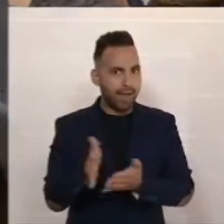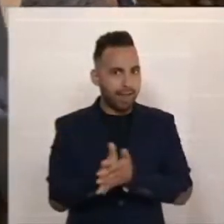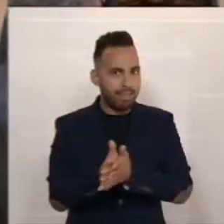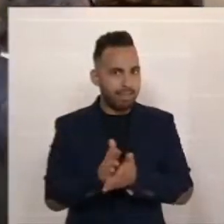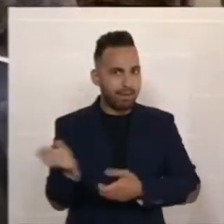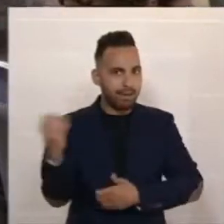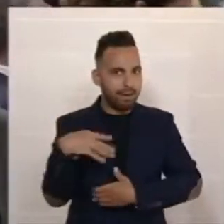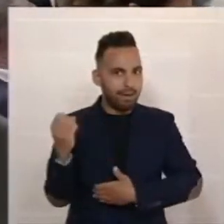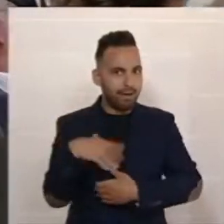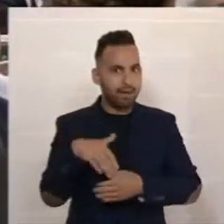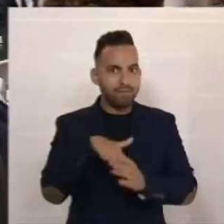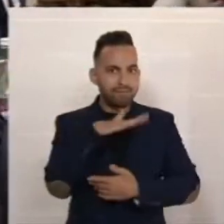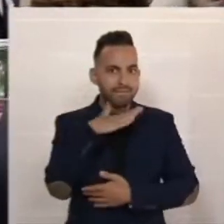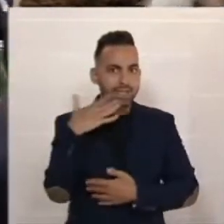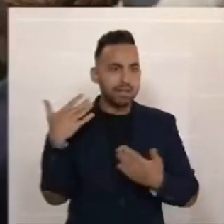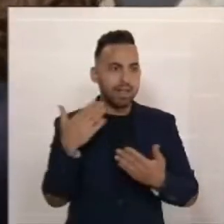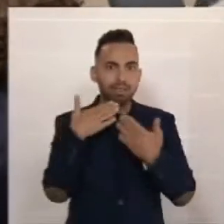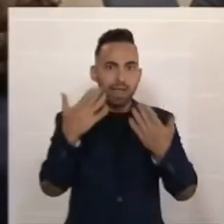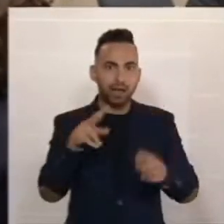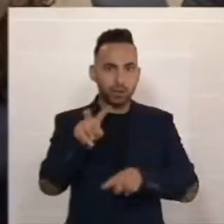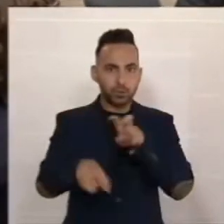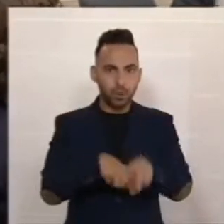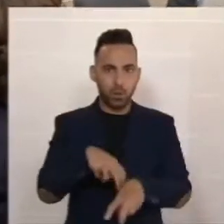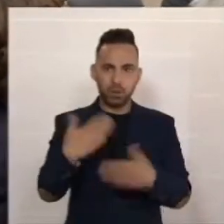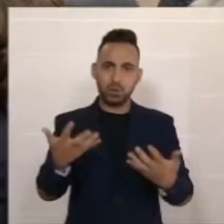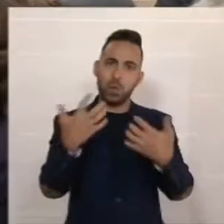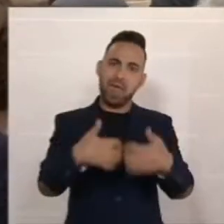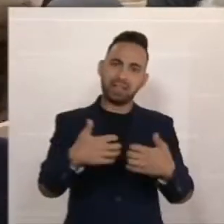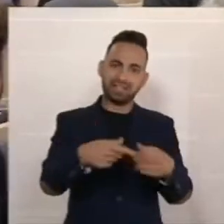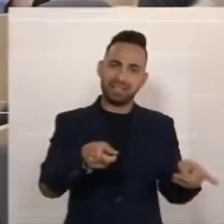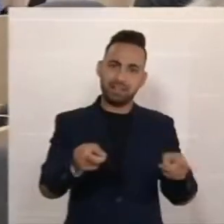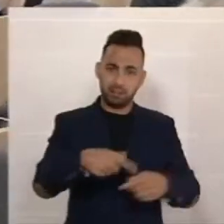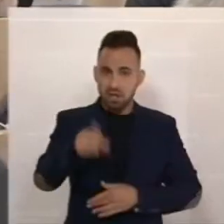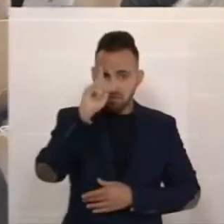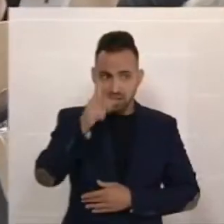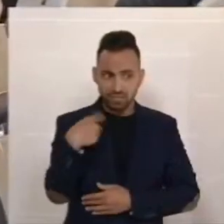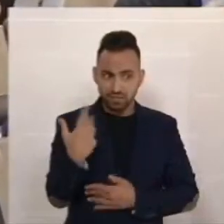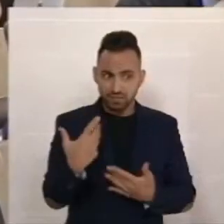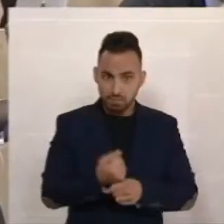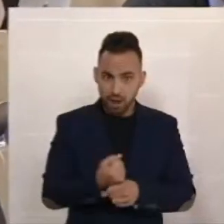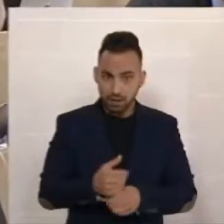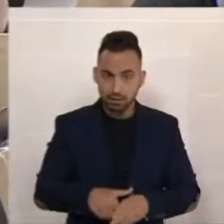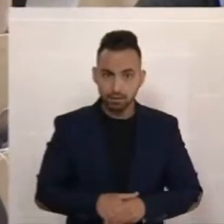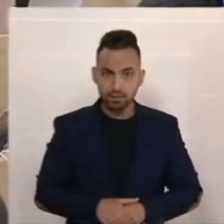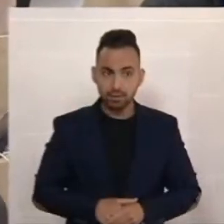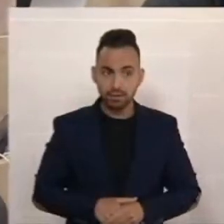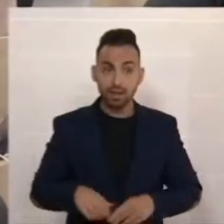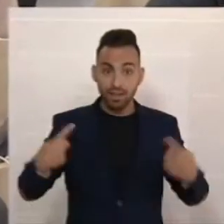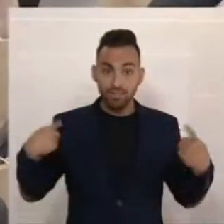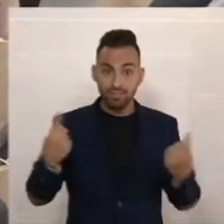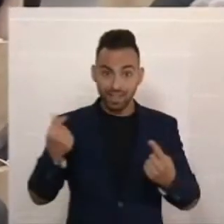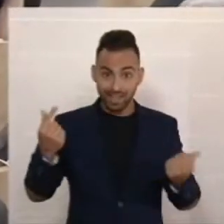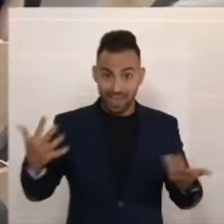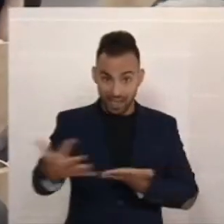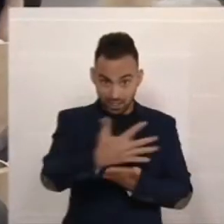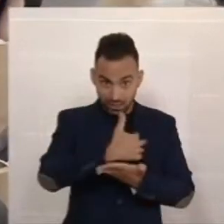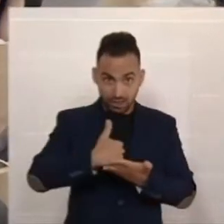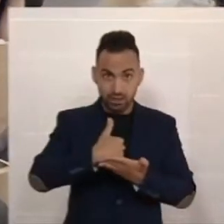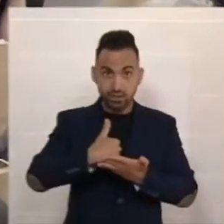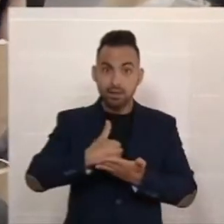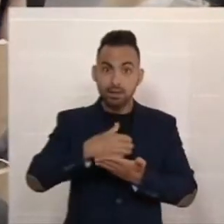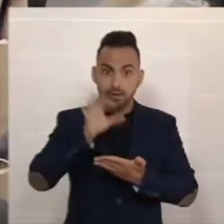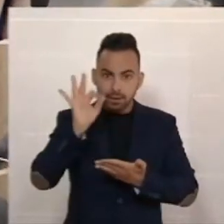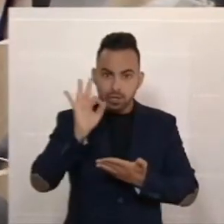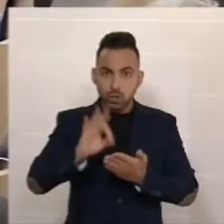hat Mehreinnahmen durch die Steuern. Wissen Sie, was wir tun? Wir geben dieses Geld den Menschen